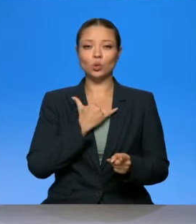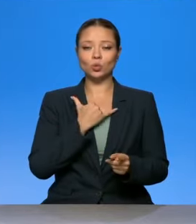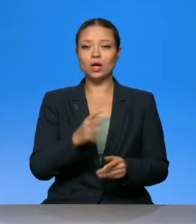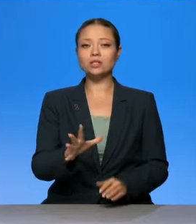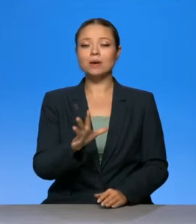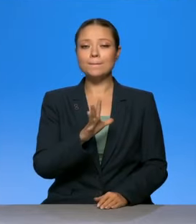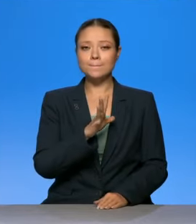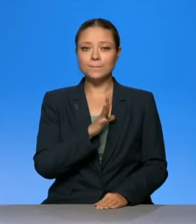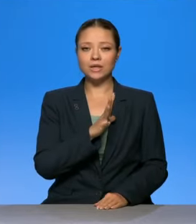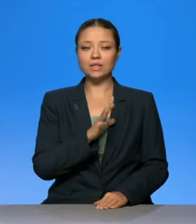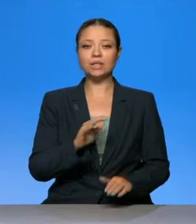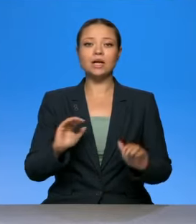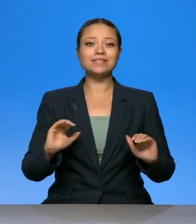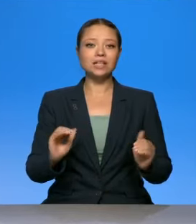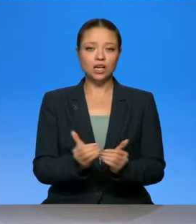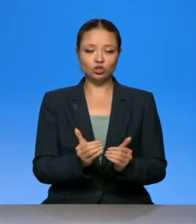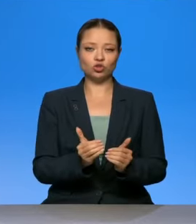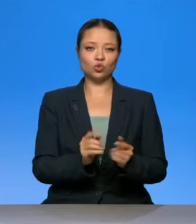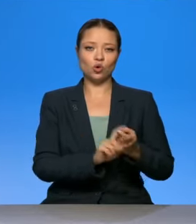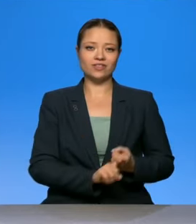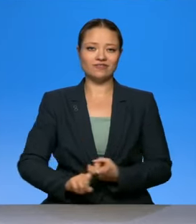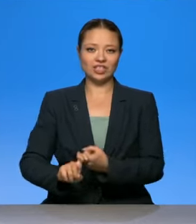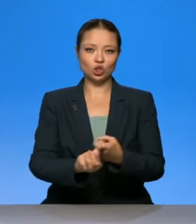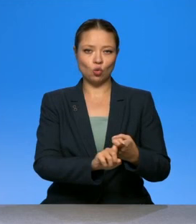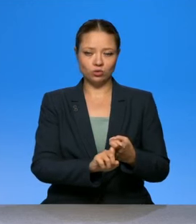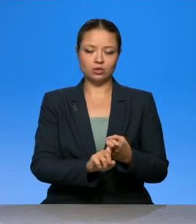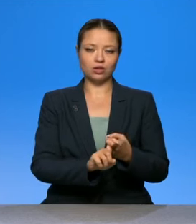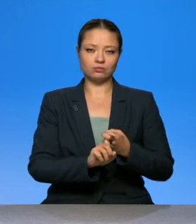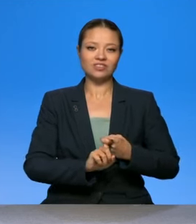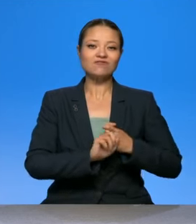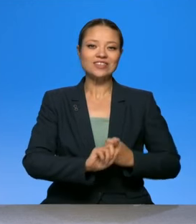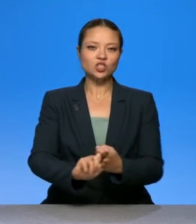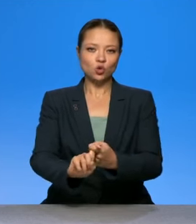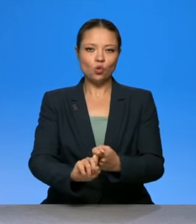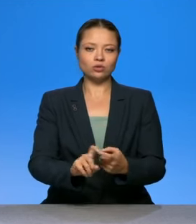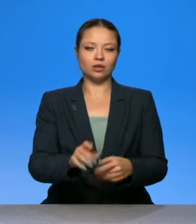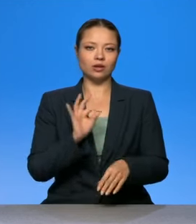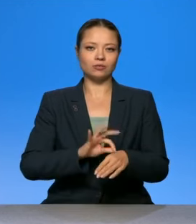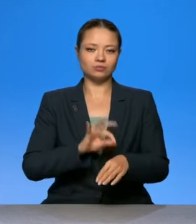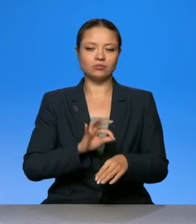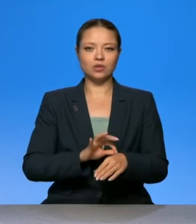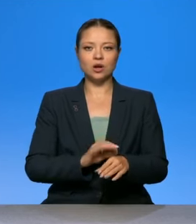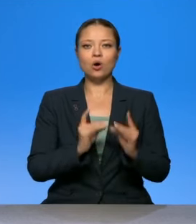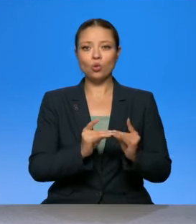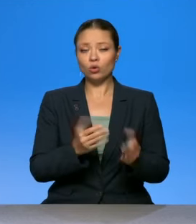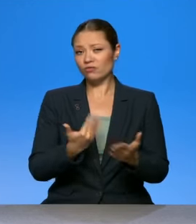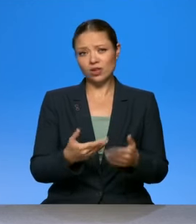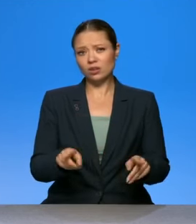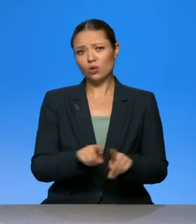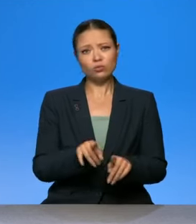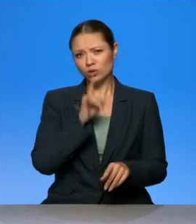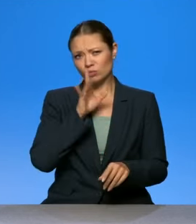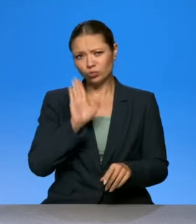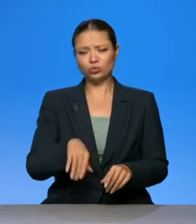сокращено инфекционные койки, потому что считали, что этой инфекции нету и не будет, и не надо тратить деньги на